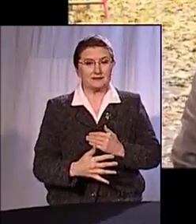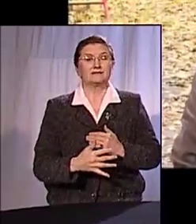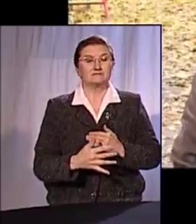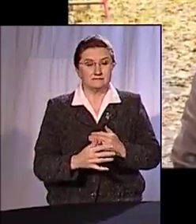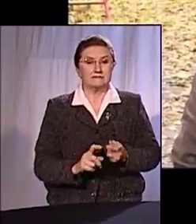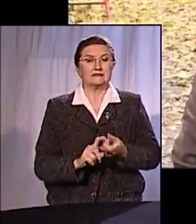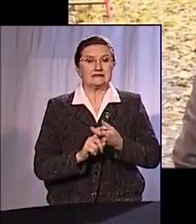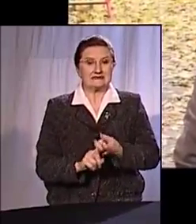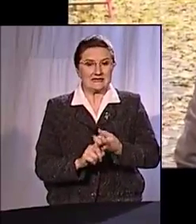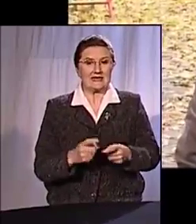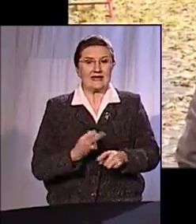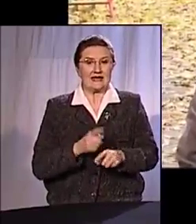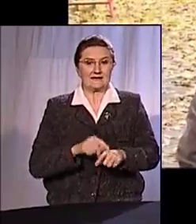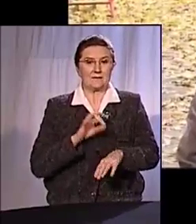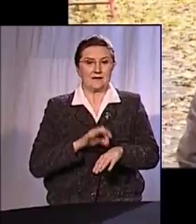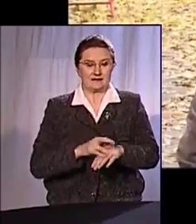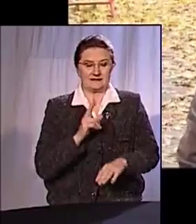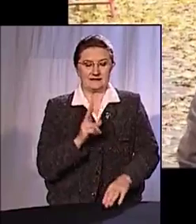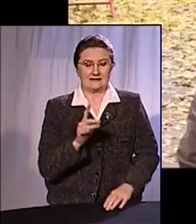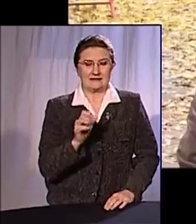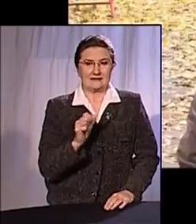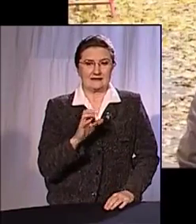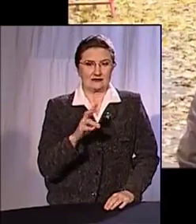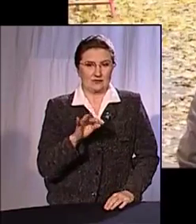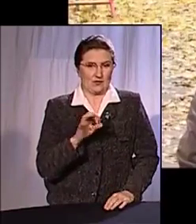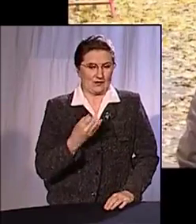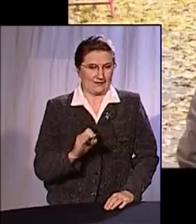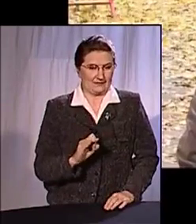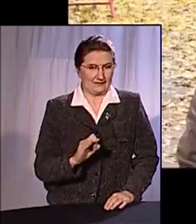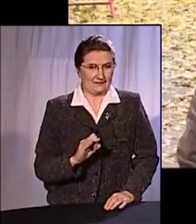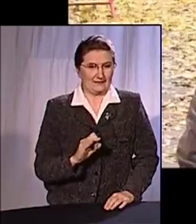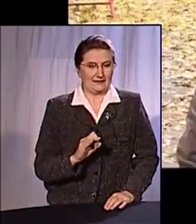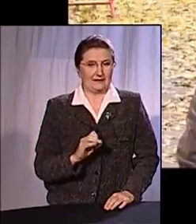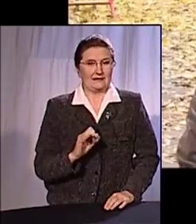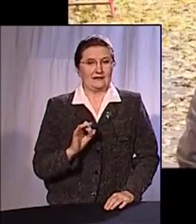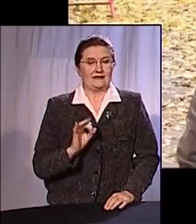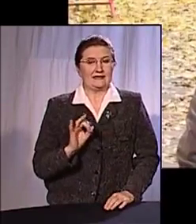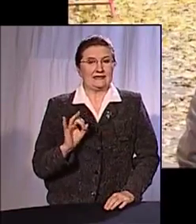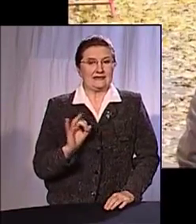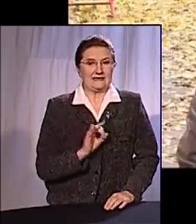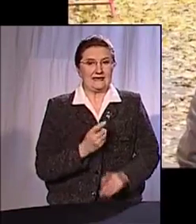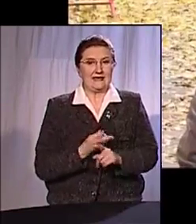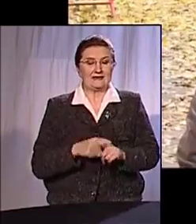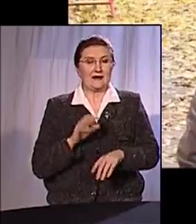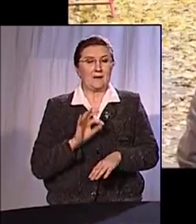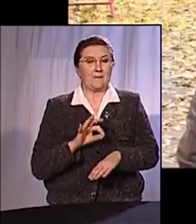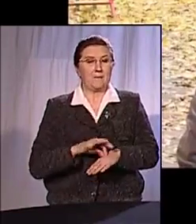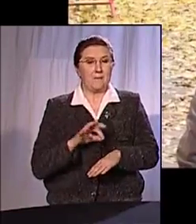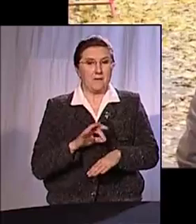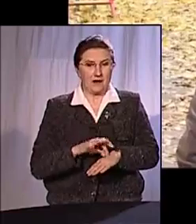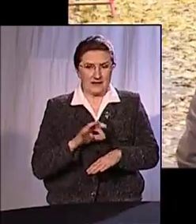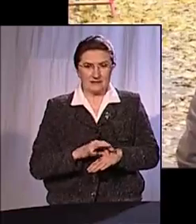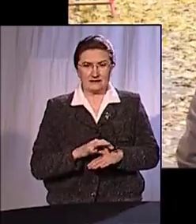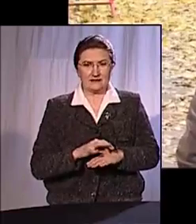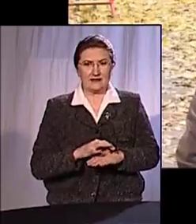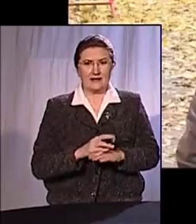заразилась вот этой краснухой в женской консультации. И такая болезнь, она, в принципе,